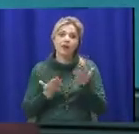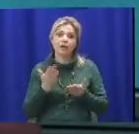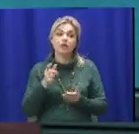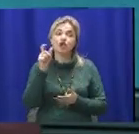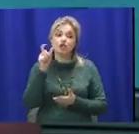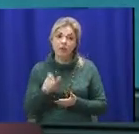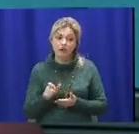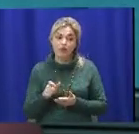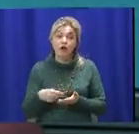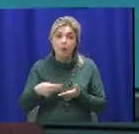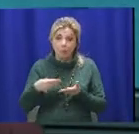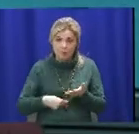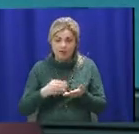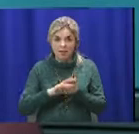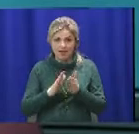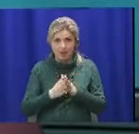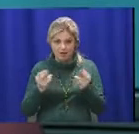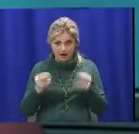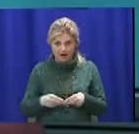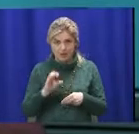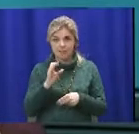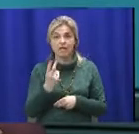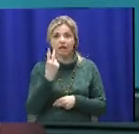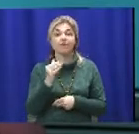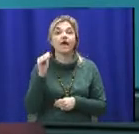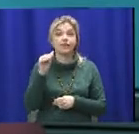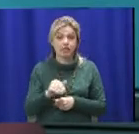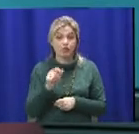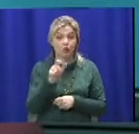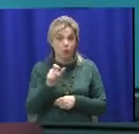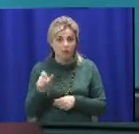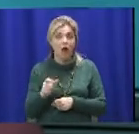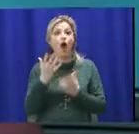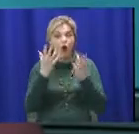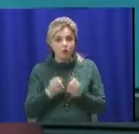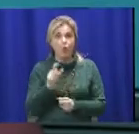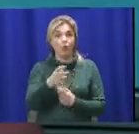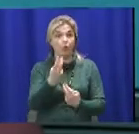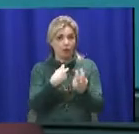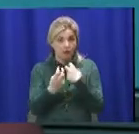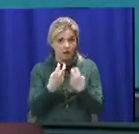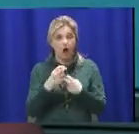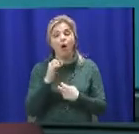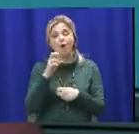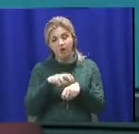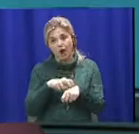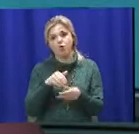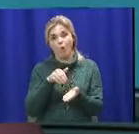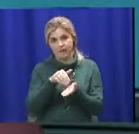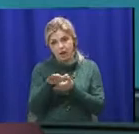уже подписал декларации с двумя тысячами людей и к нему приходит еще один, он может отказаться,